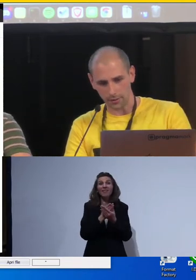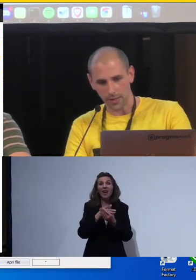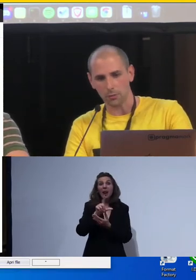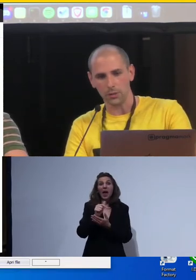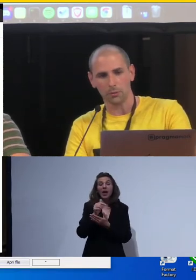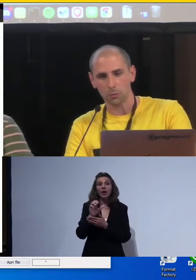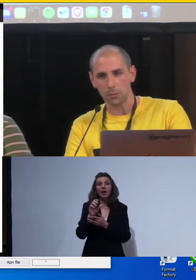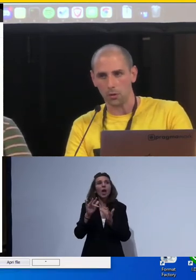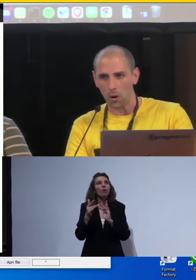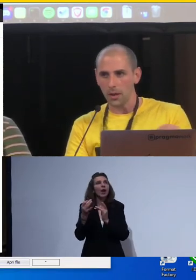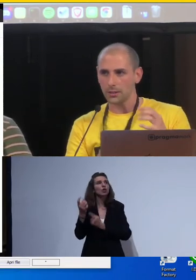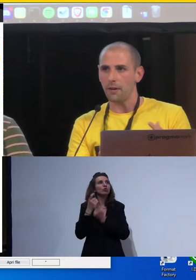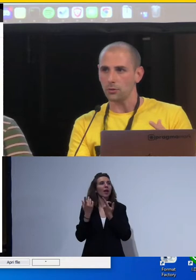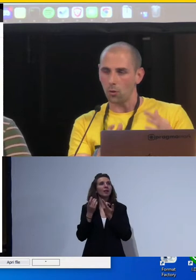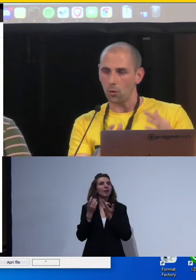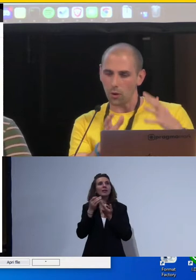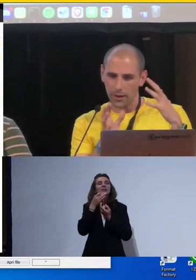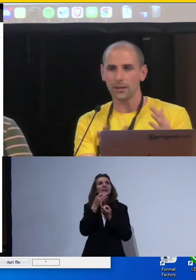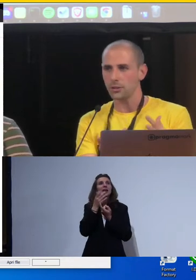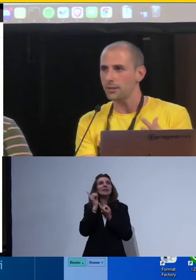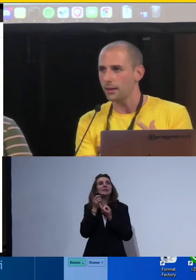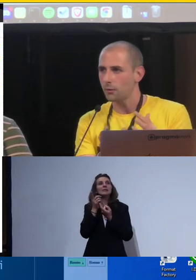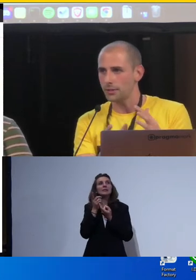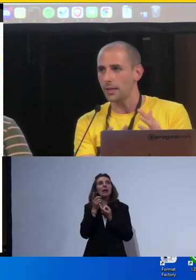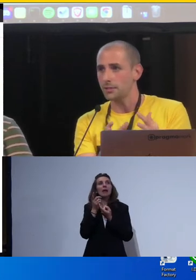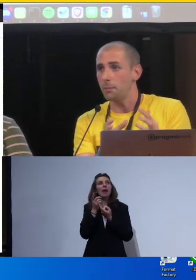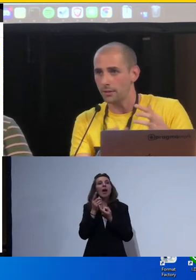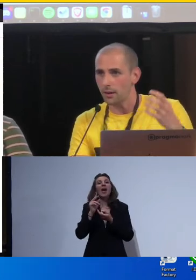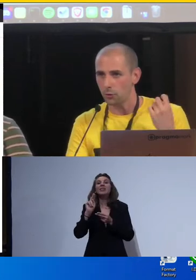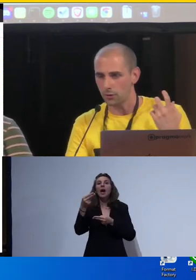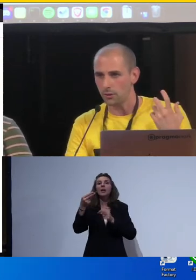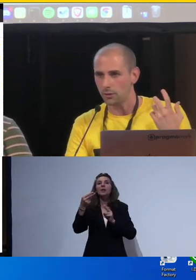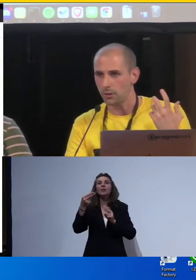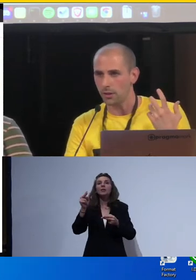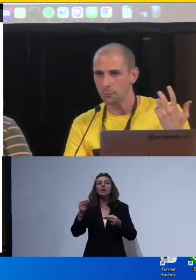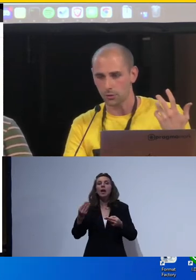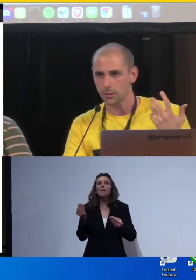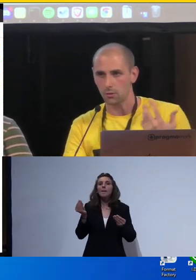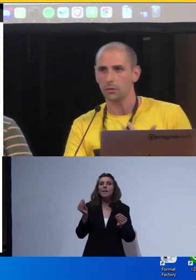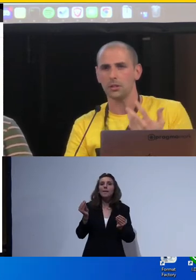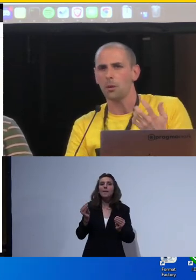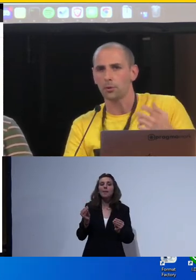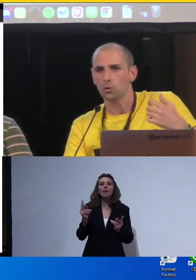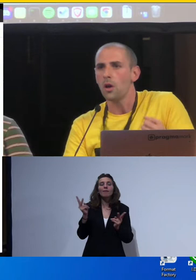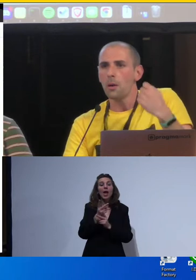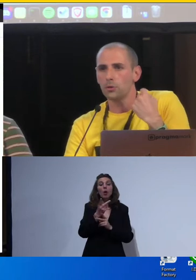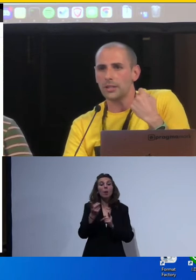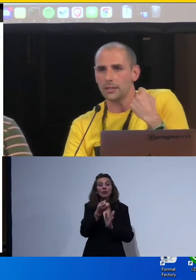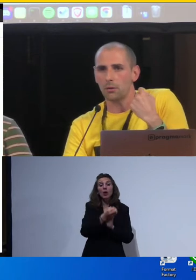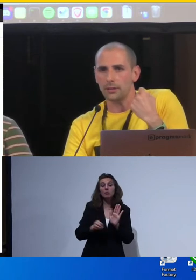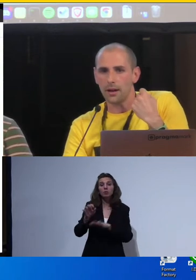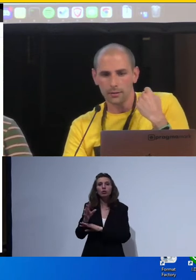sorgente e che quindi, quantomeno, scrivendolo e dandogli dei tag, questi tag se li perda in esportazione. Quindi si un prodotto